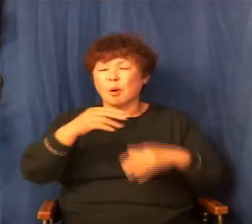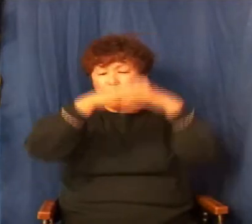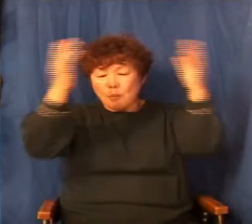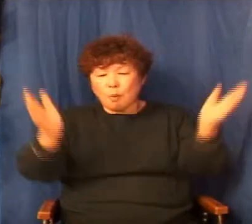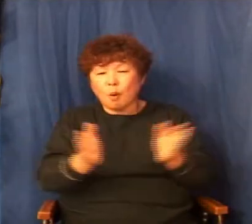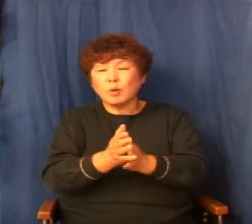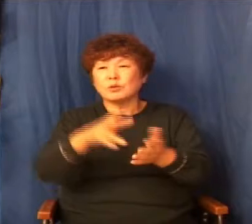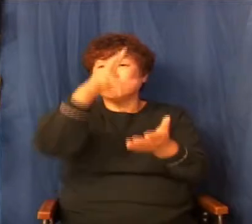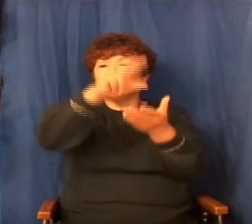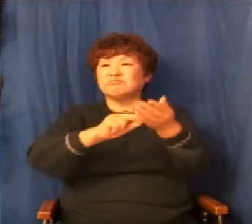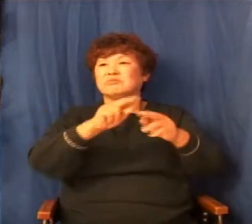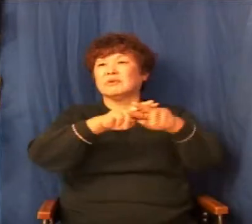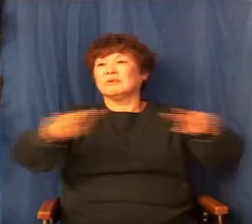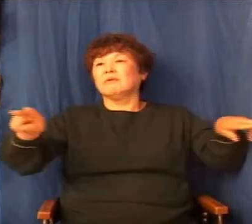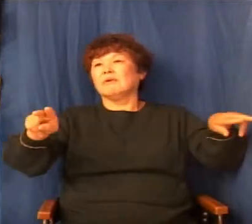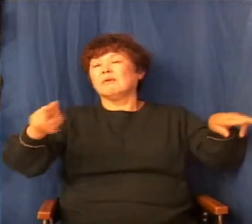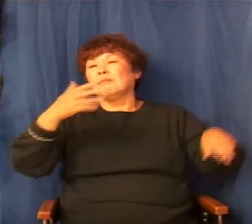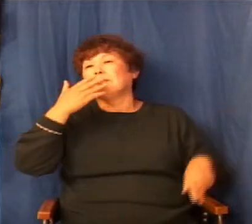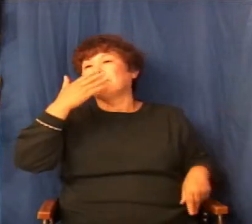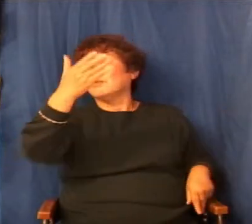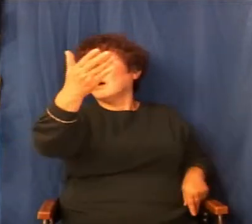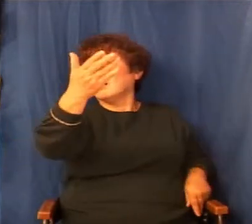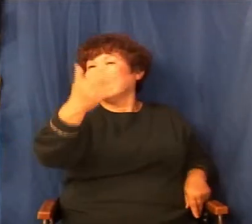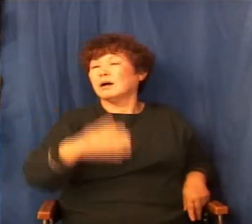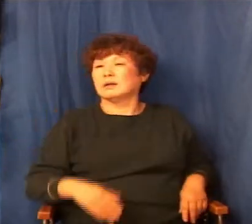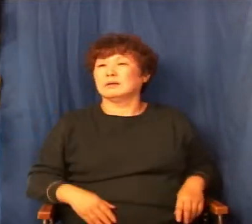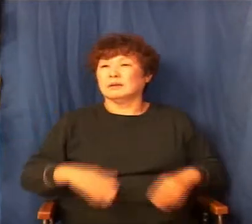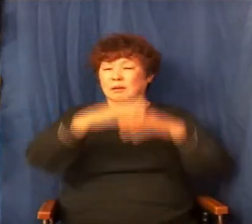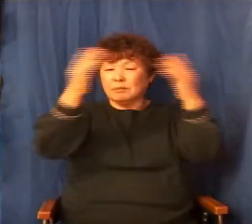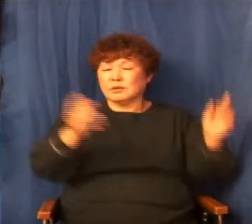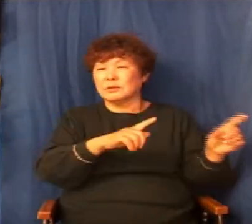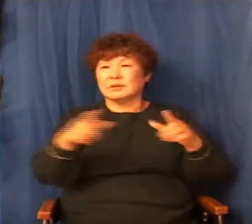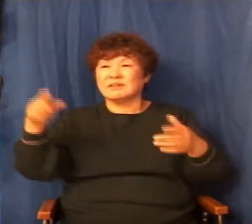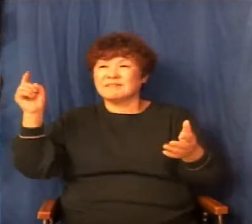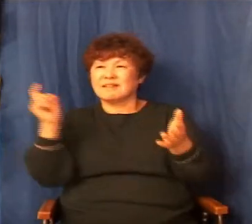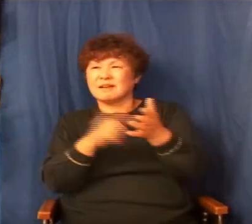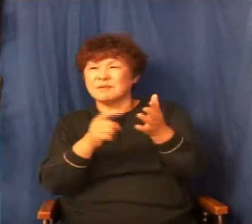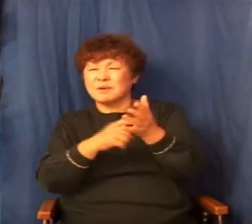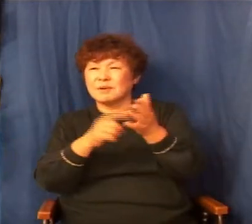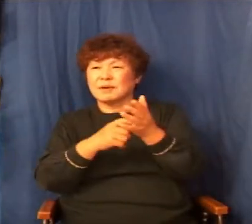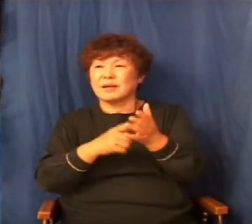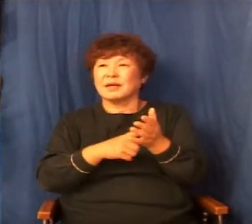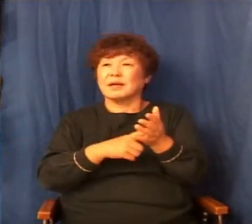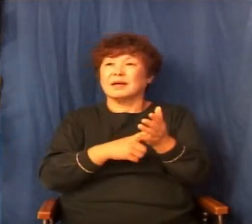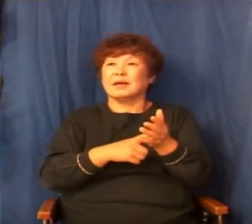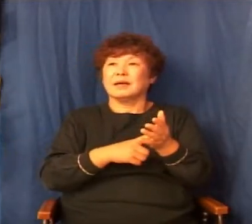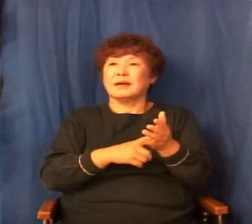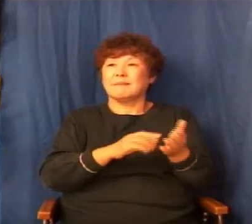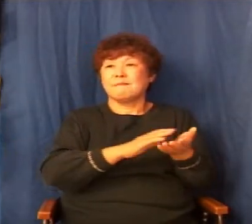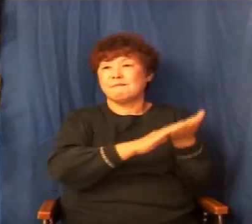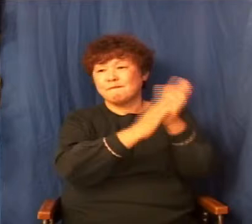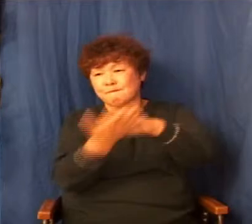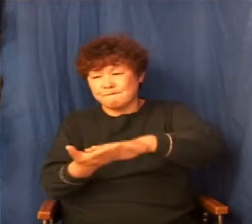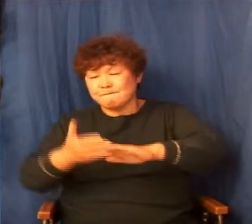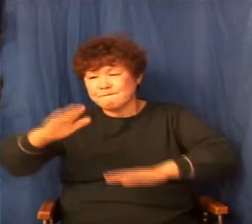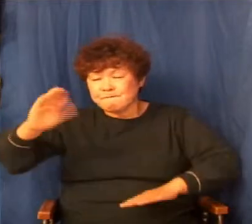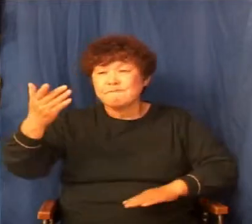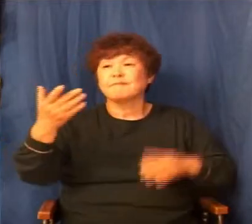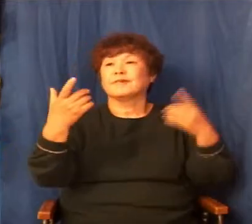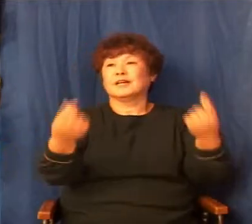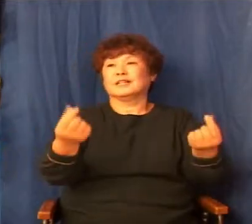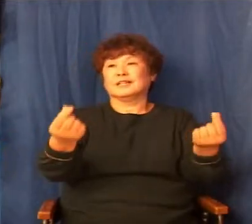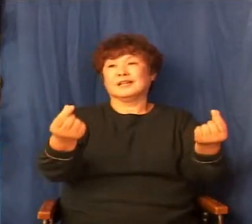것이 다 이제는 해방될 것 같고 모든 것이 급속도로 판이 바뀌어서 그렇게 될 것 같은데